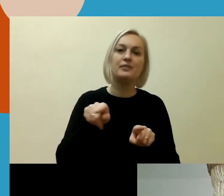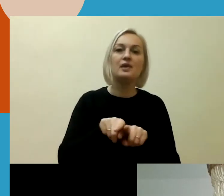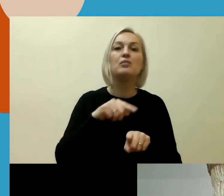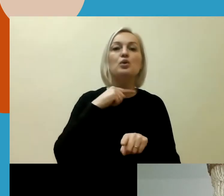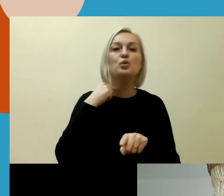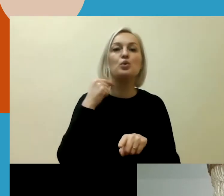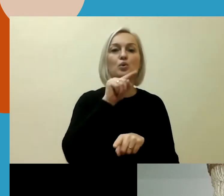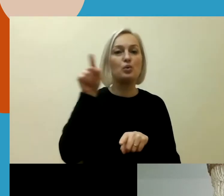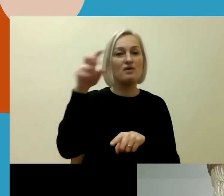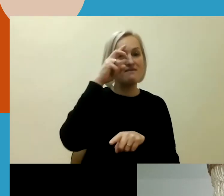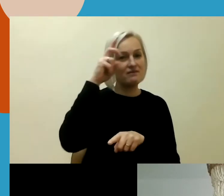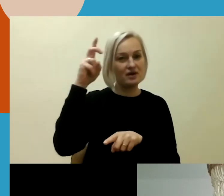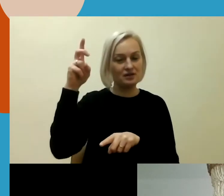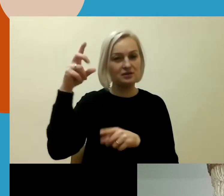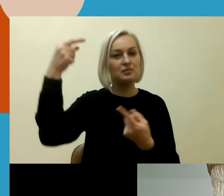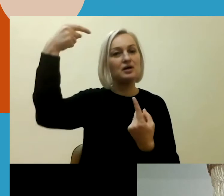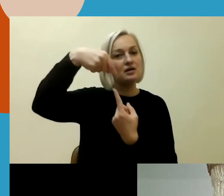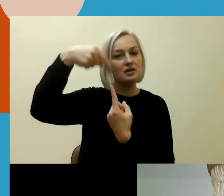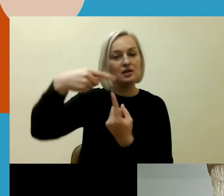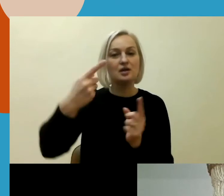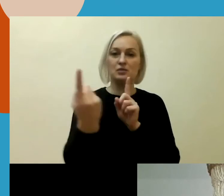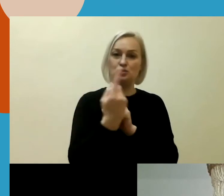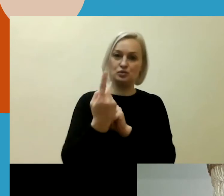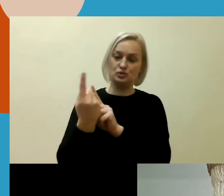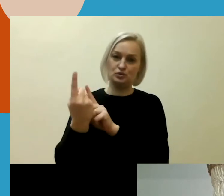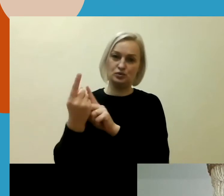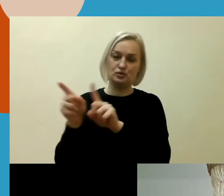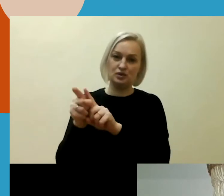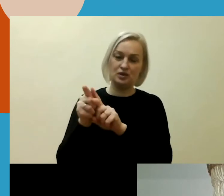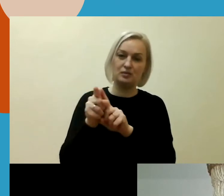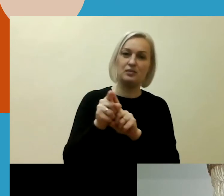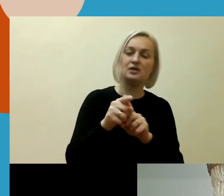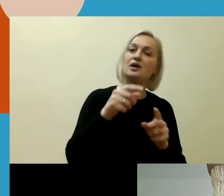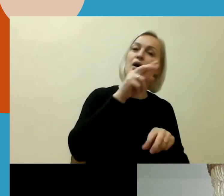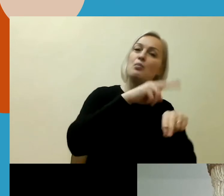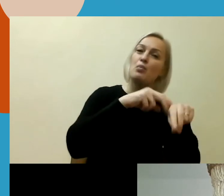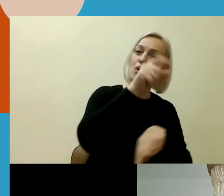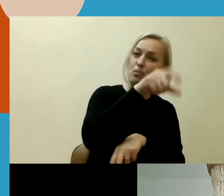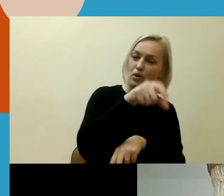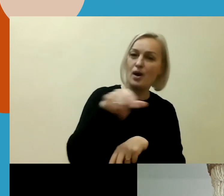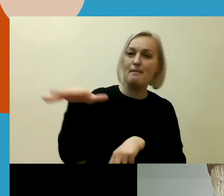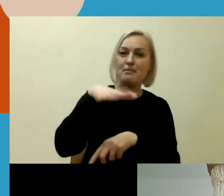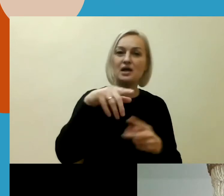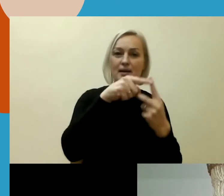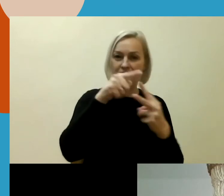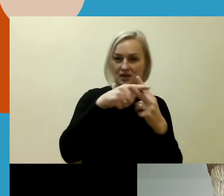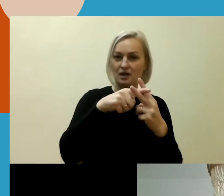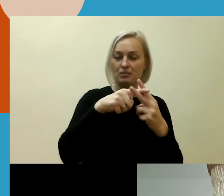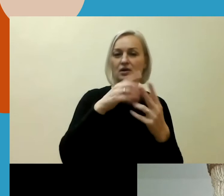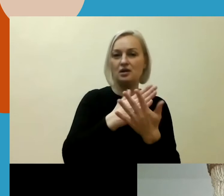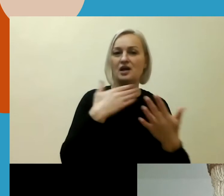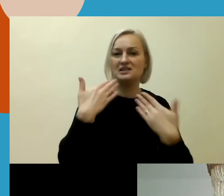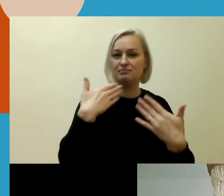daugelėje šalių yra taikoma sustikimai tarp teisės augos pareigūnų ir bendruomenių. Bet nes bendruomenės sužinojo,